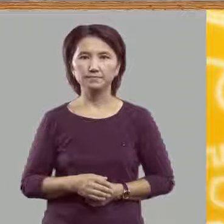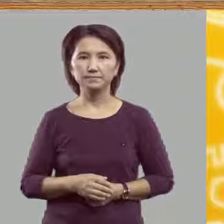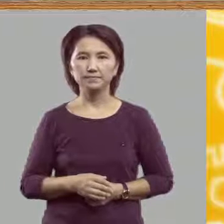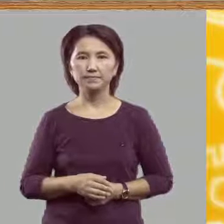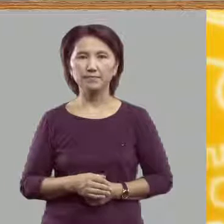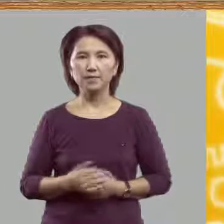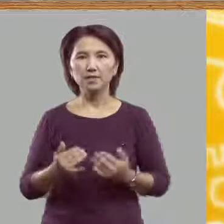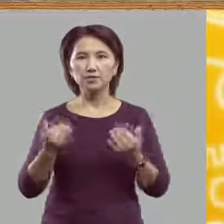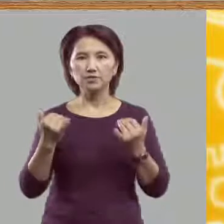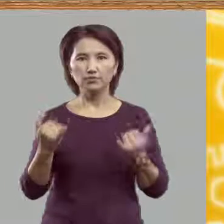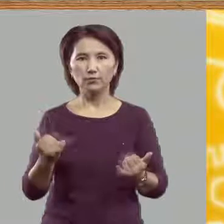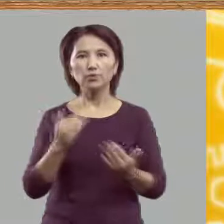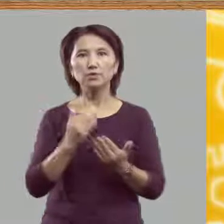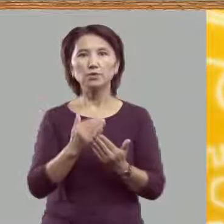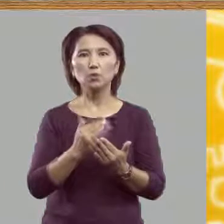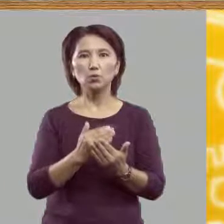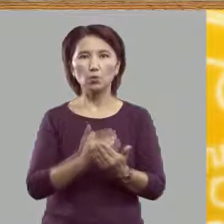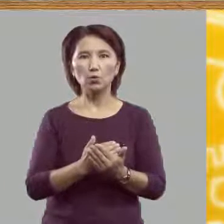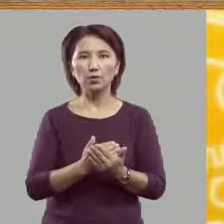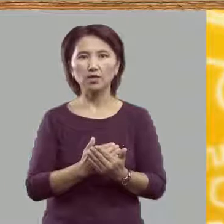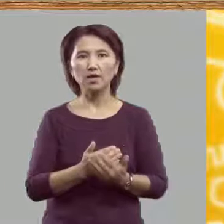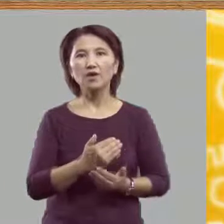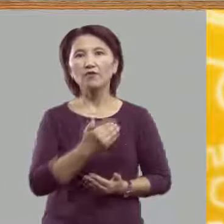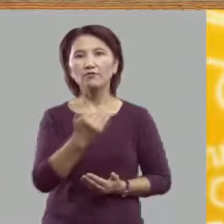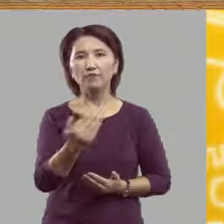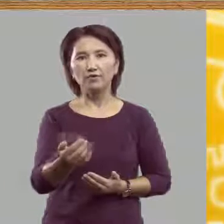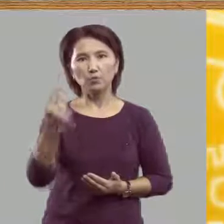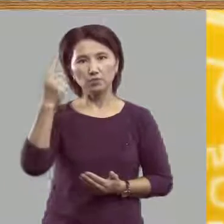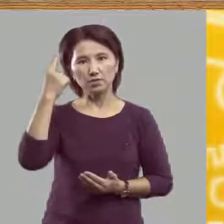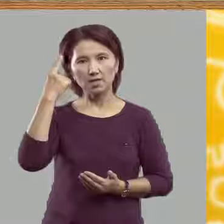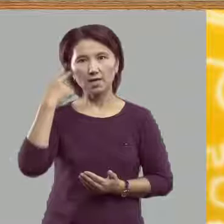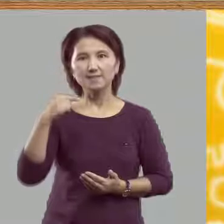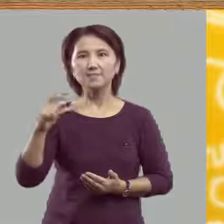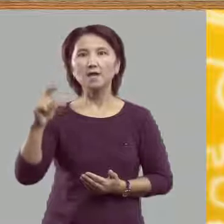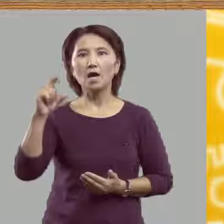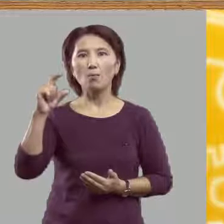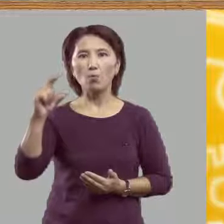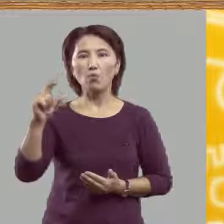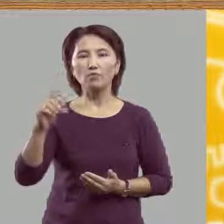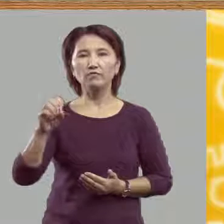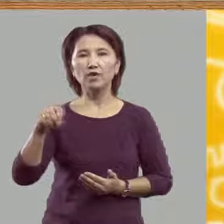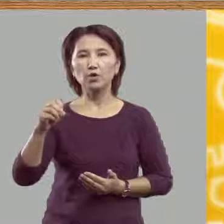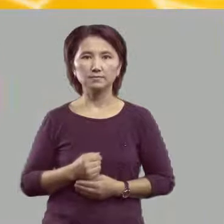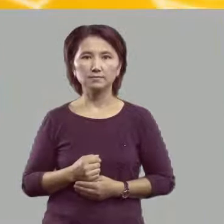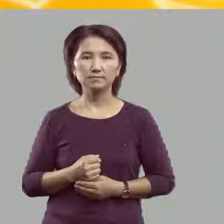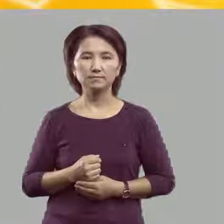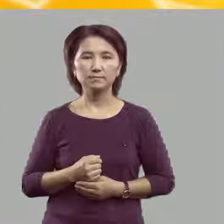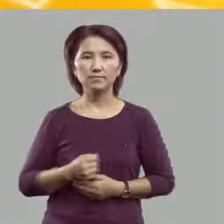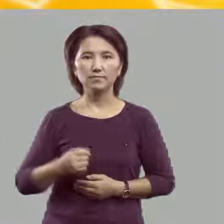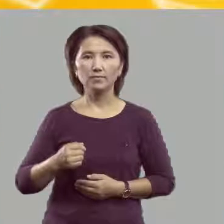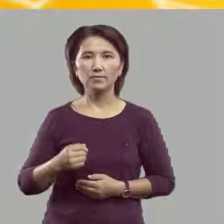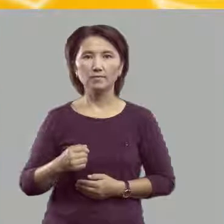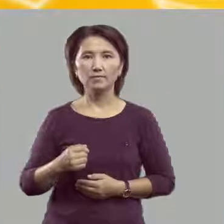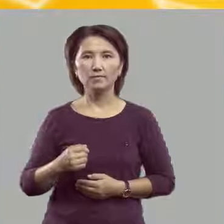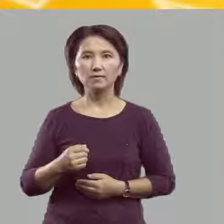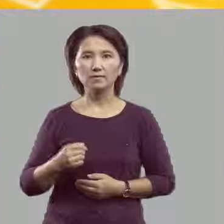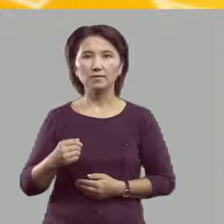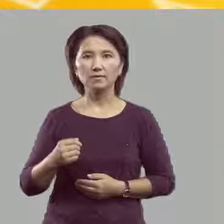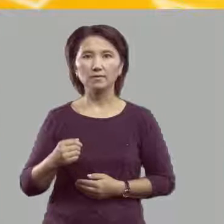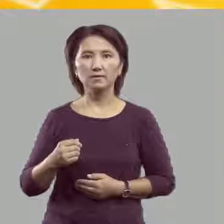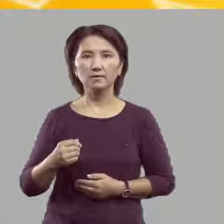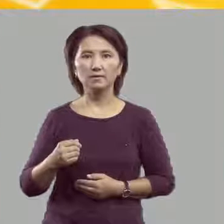Сегодня на уроке вы узнаете о букве Ё и звуках,